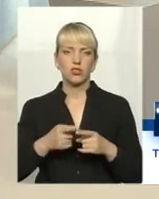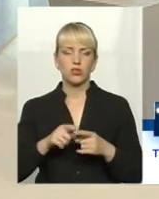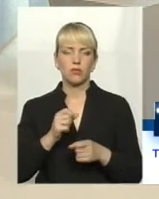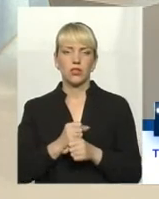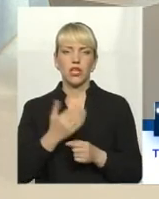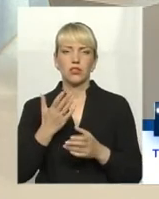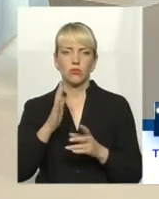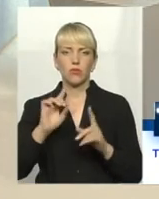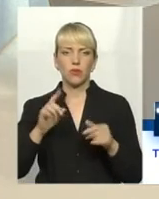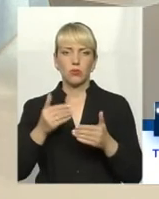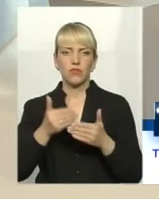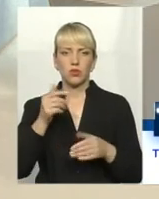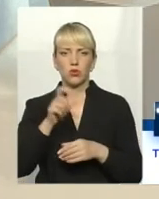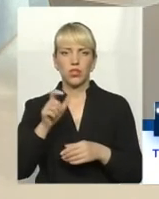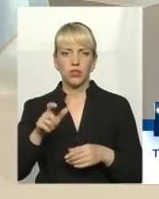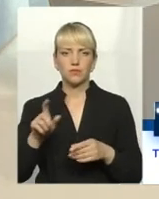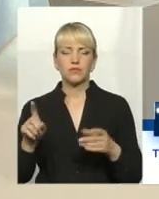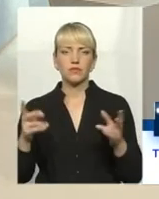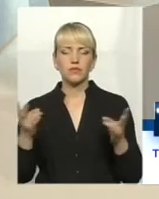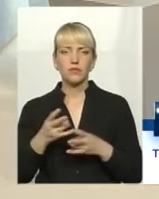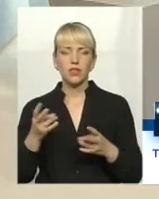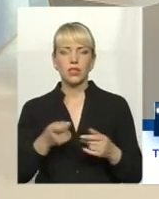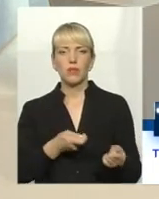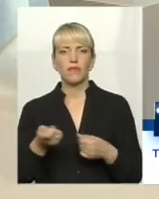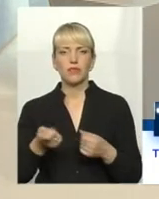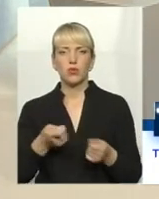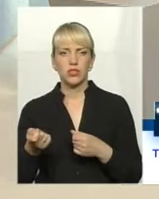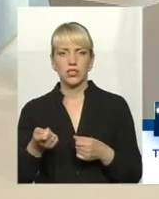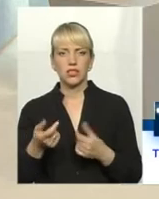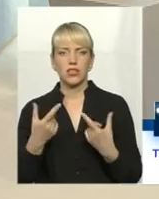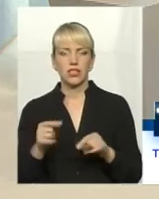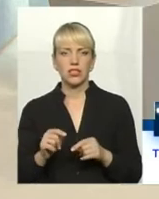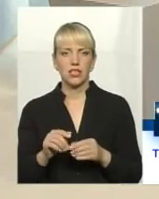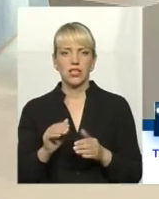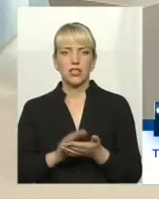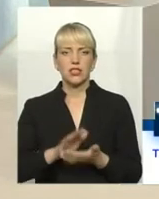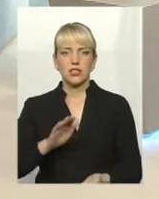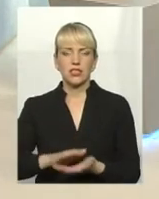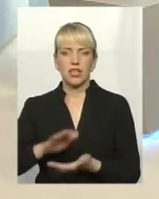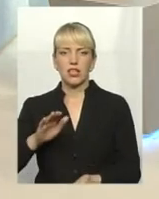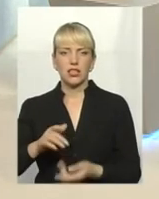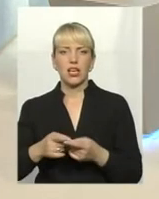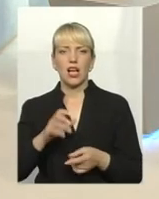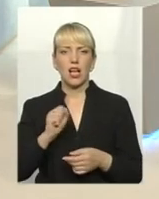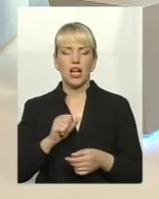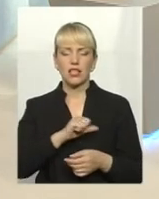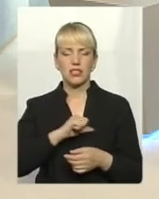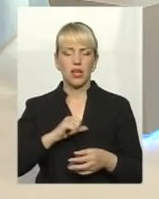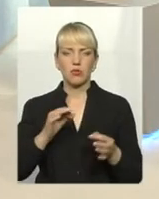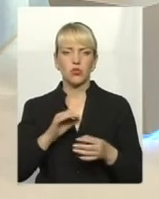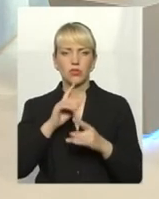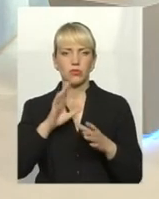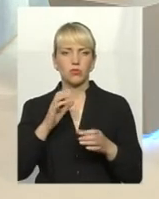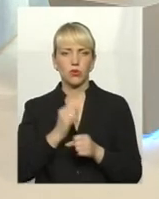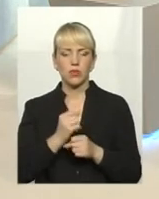вимагати від людей, що треба вивозити, десь складати, складувати, а свої сторони нічого не будемо робити, це